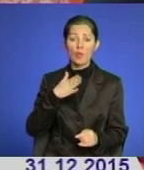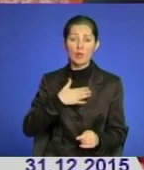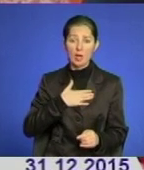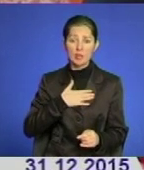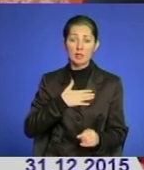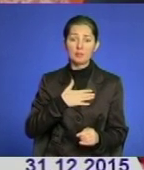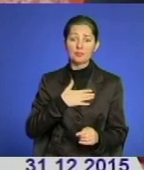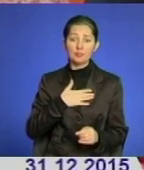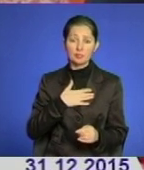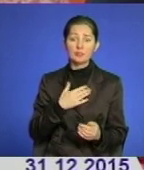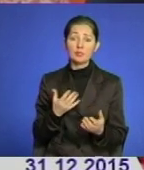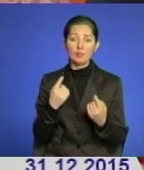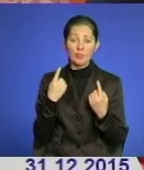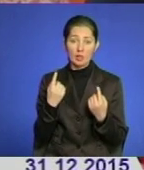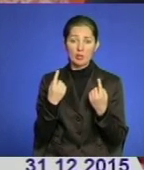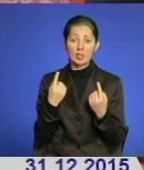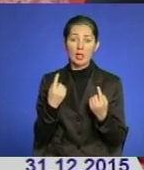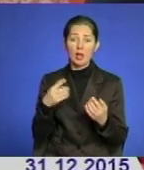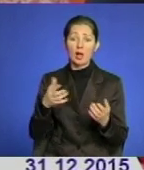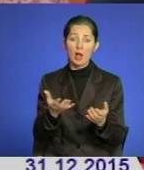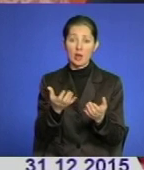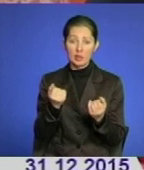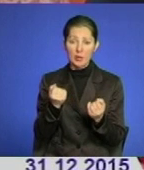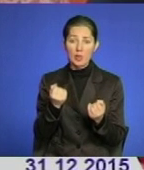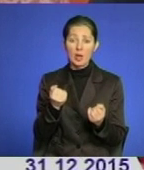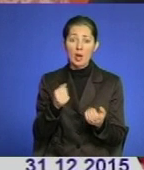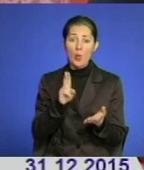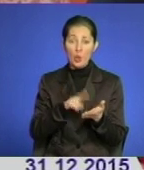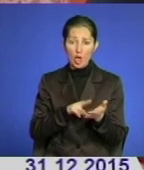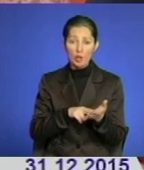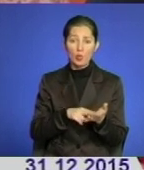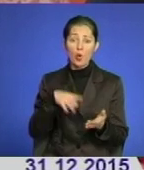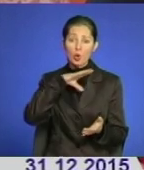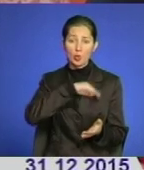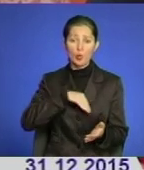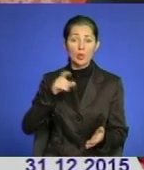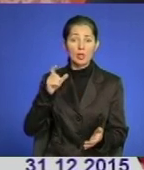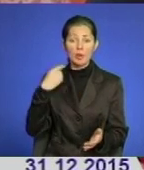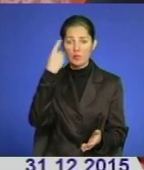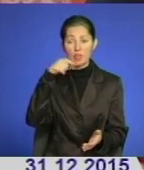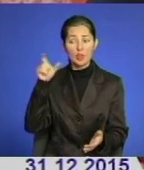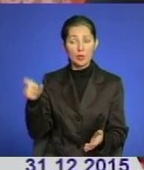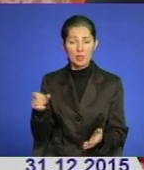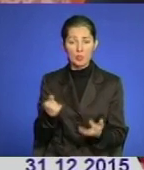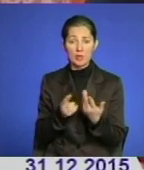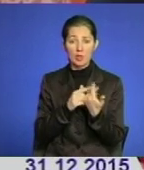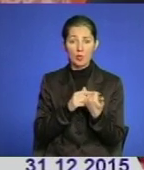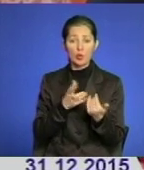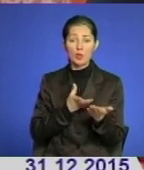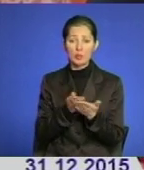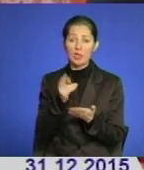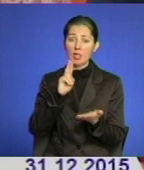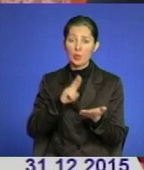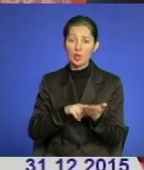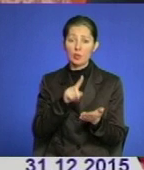значно зросли надходження по податку на доходи фізичних осіб. першу чергу, за рахунок сплати цього податку з